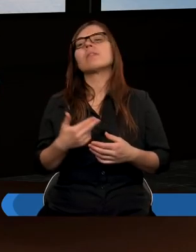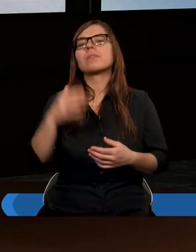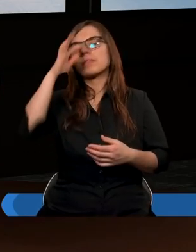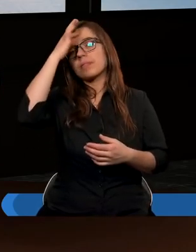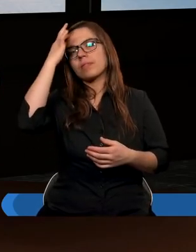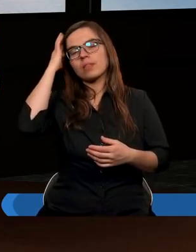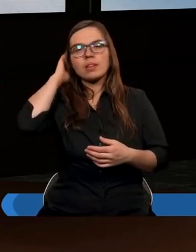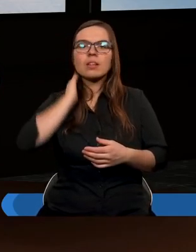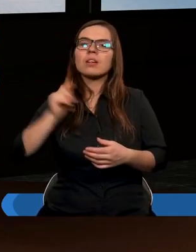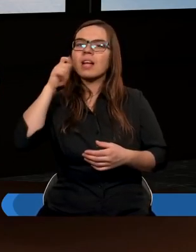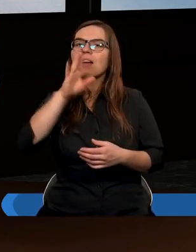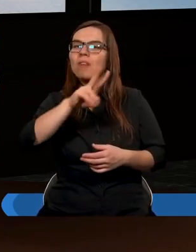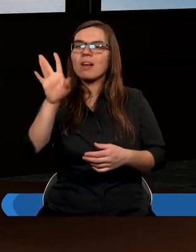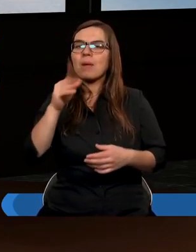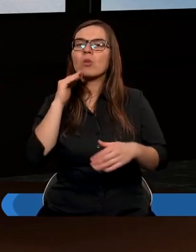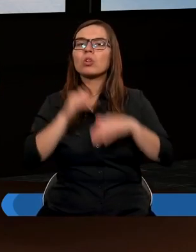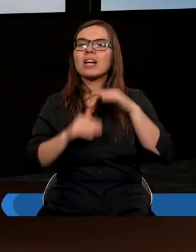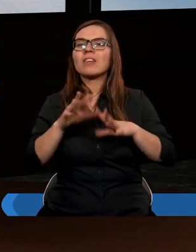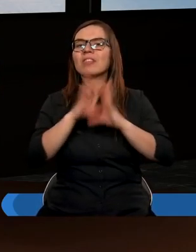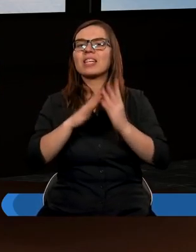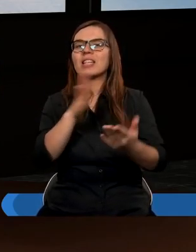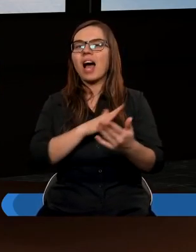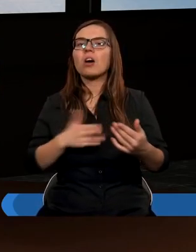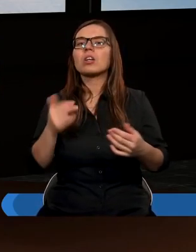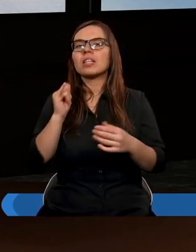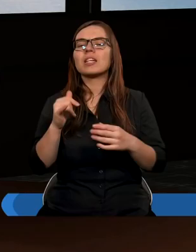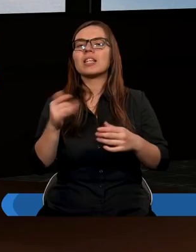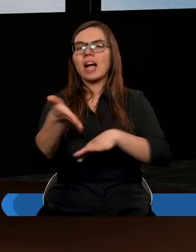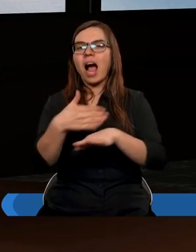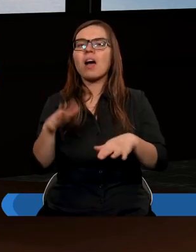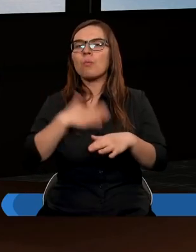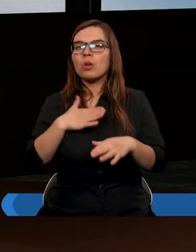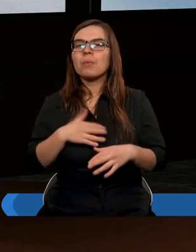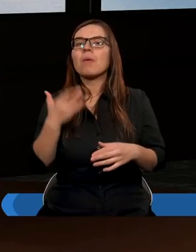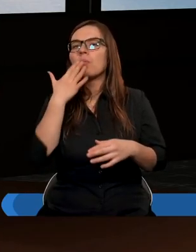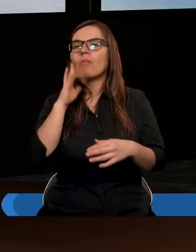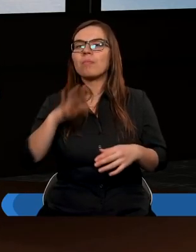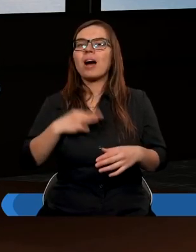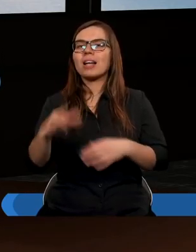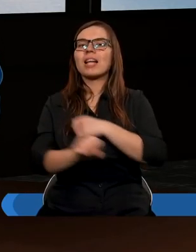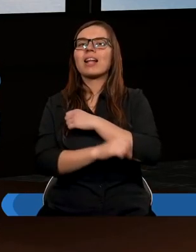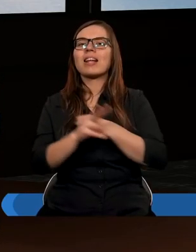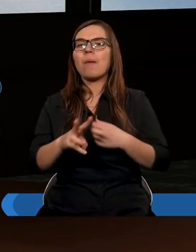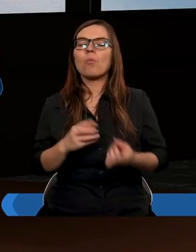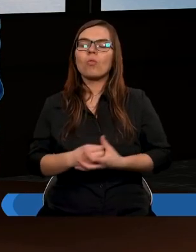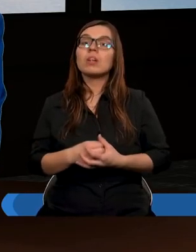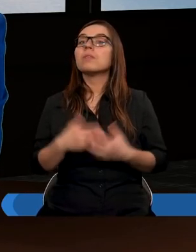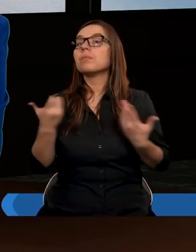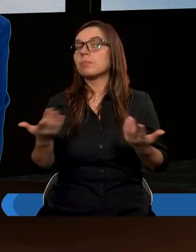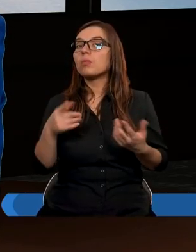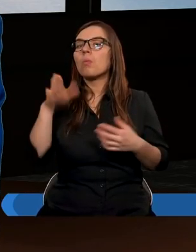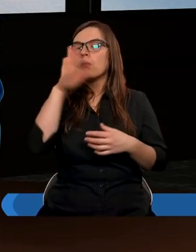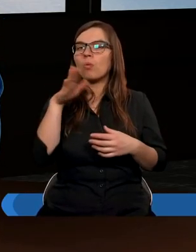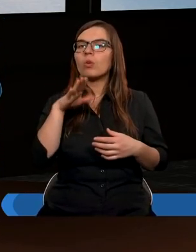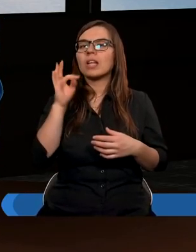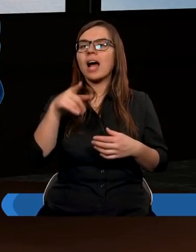nazywać was będą szczęśliwymi wszystkie narody, gdyż będziecie krajem upodobania, mówi pan zastępów. Czyli Bóg, tak